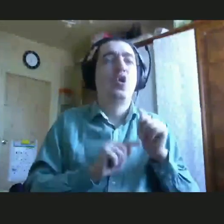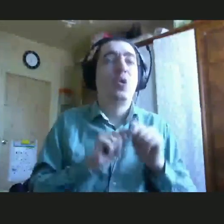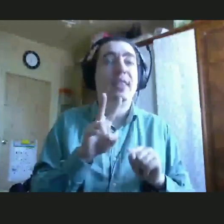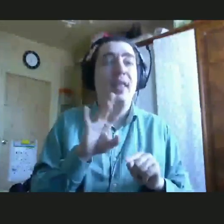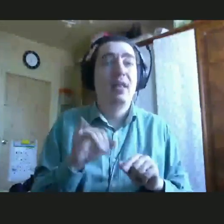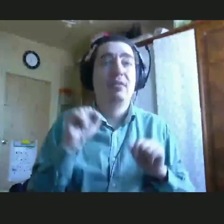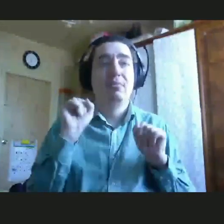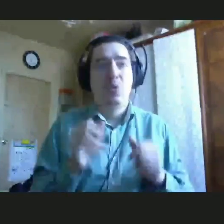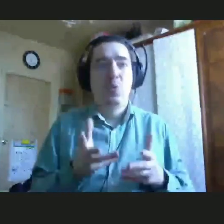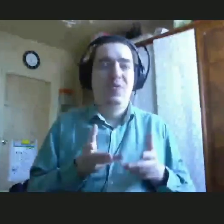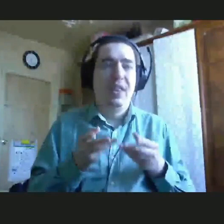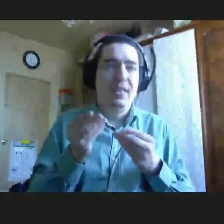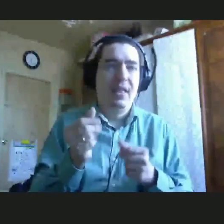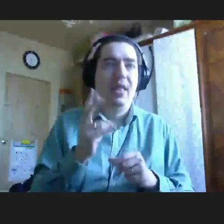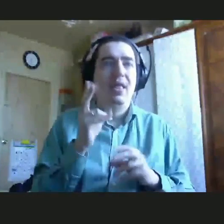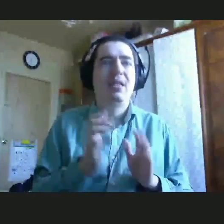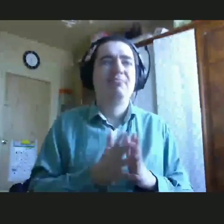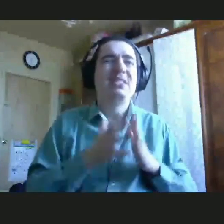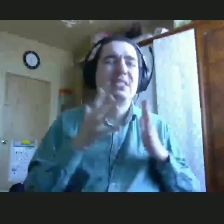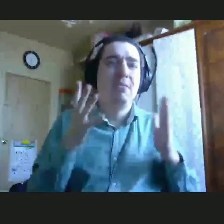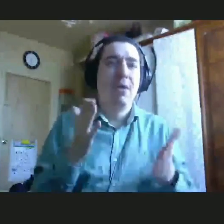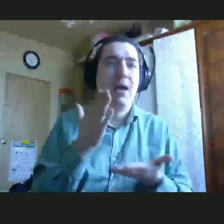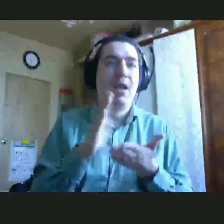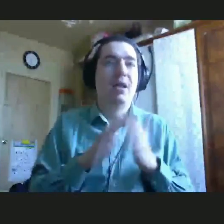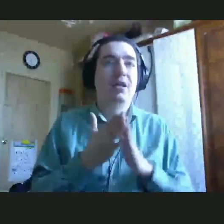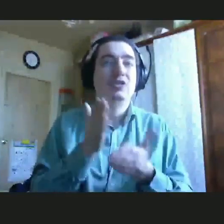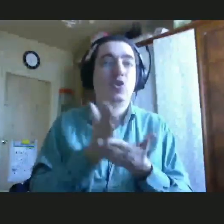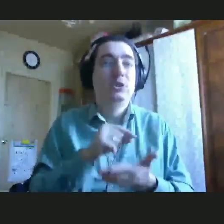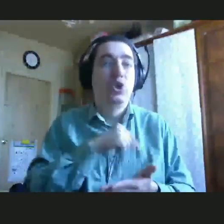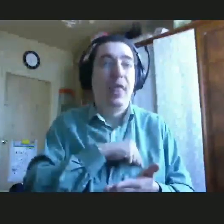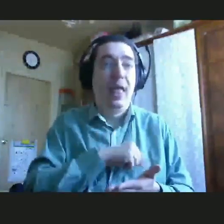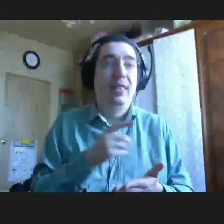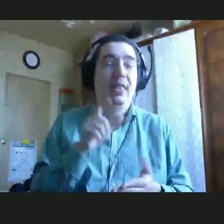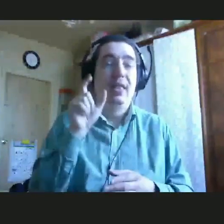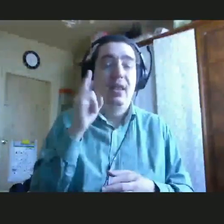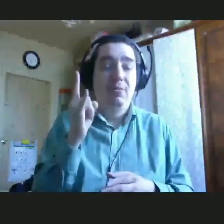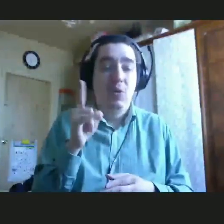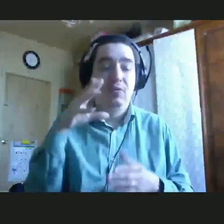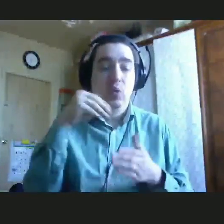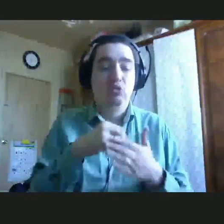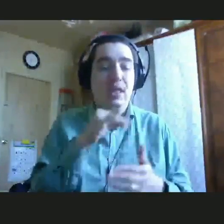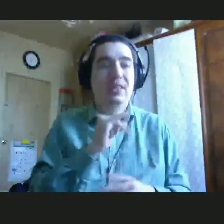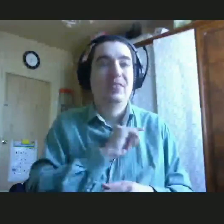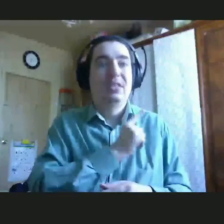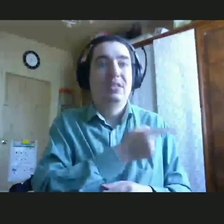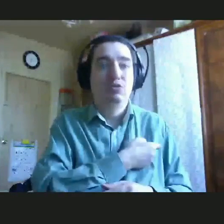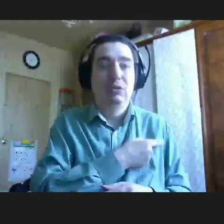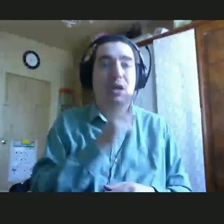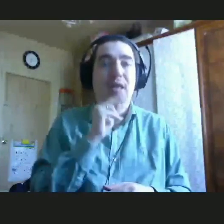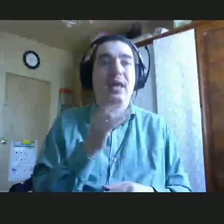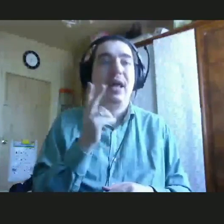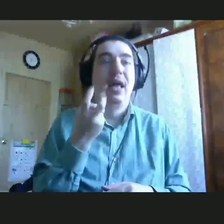психоэмоциональное состояние ребенка, в том числе и на физическое состояние ребенка. Потому что когда Катя стала